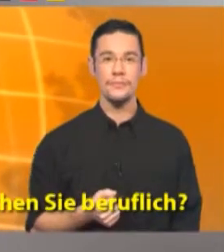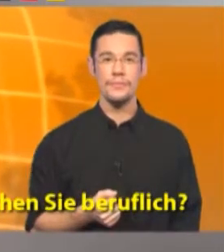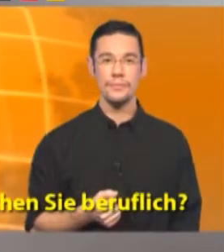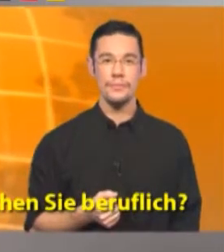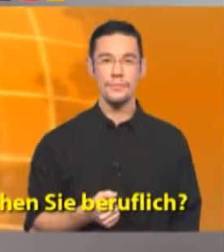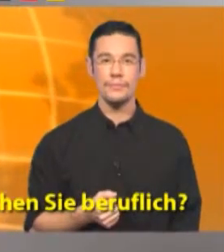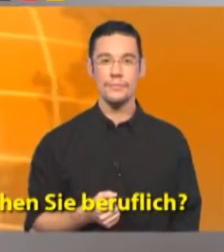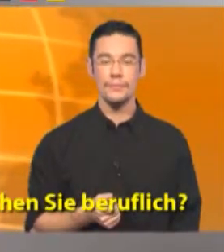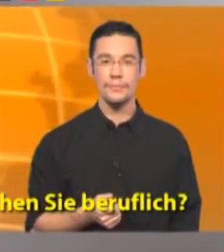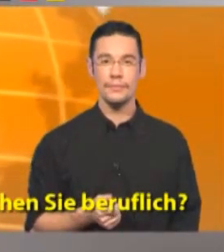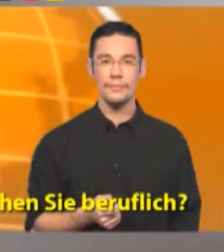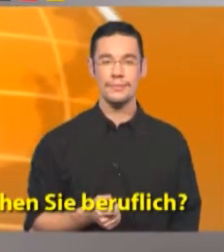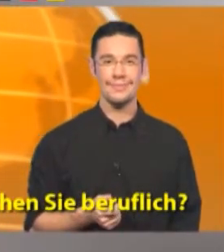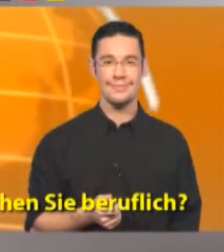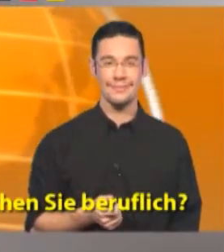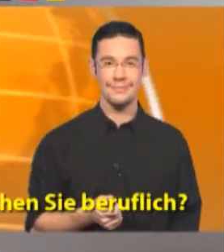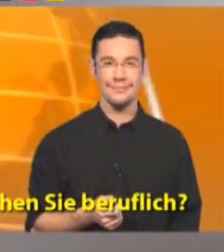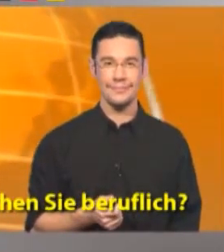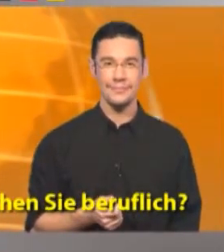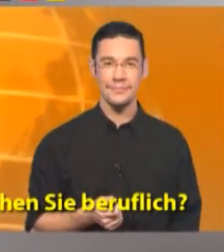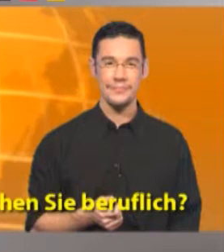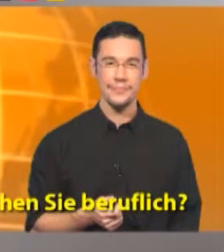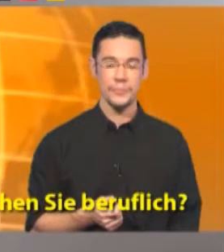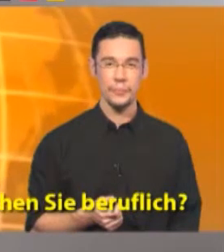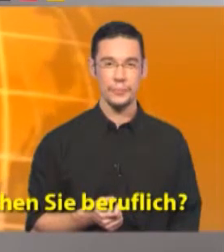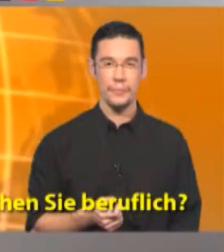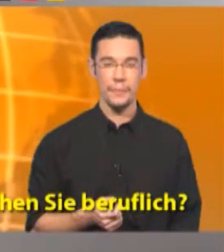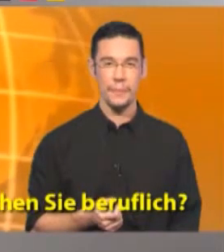Lei? Di cosa si occupa?